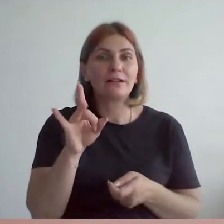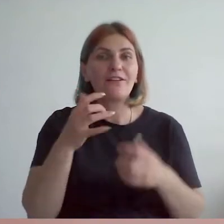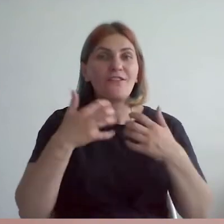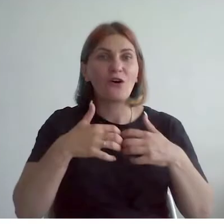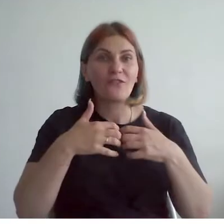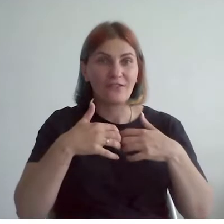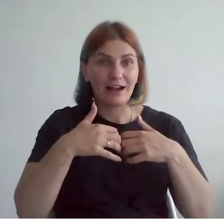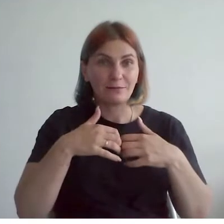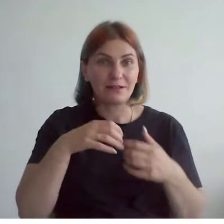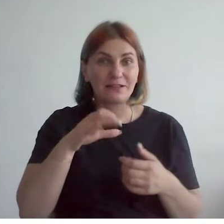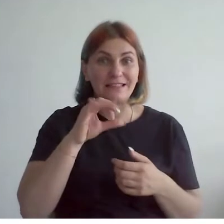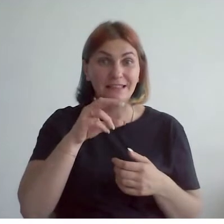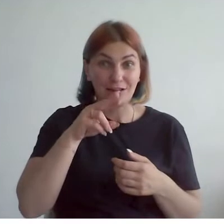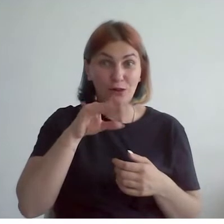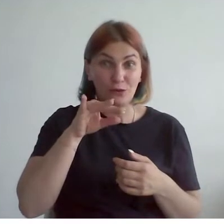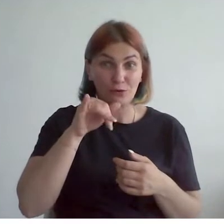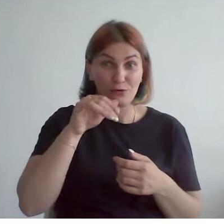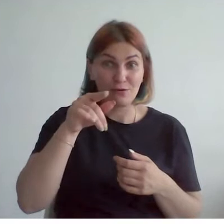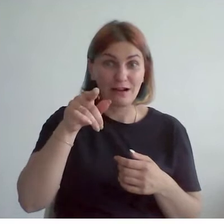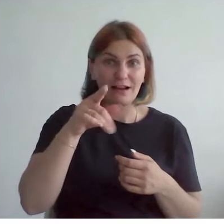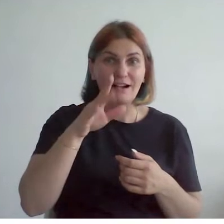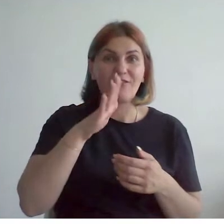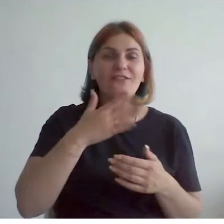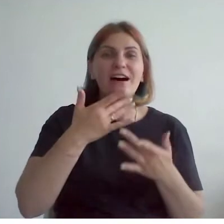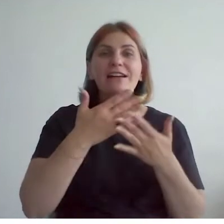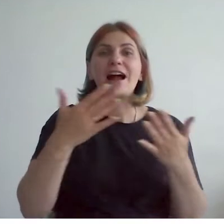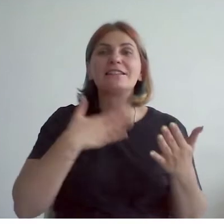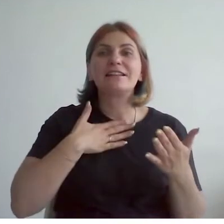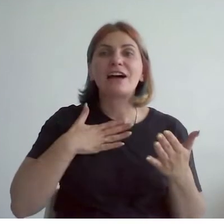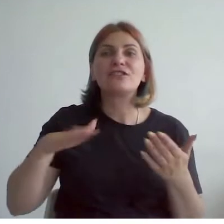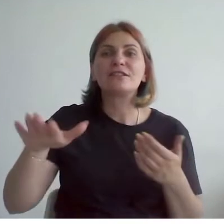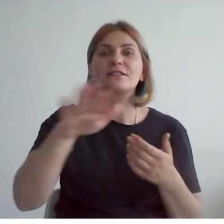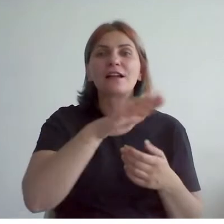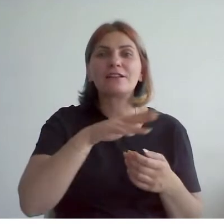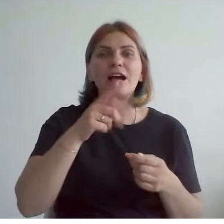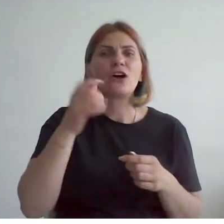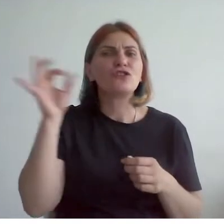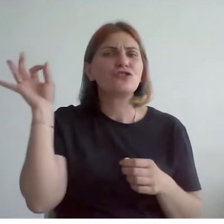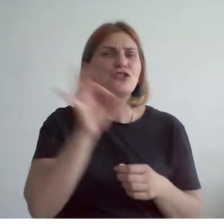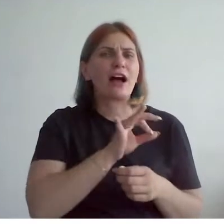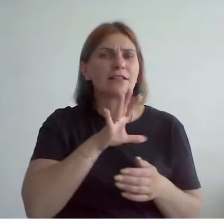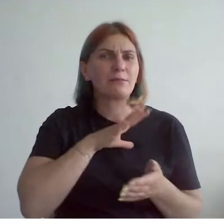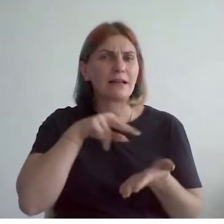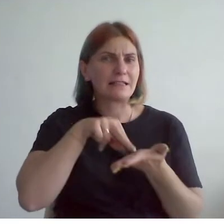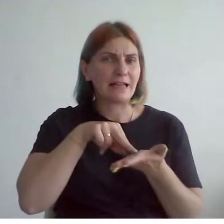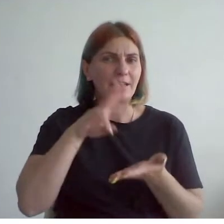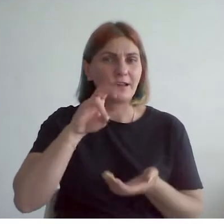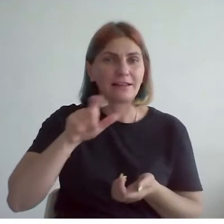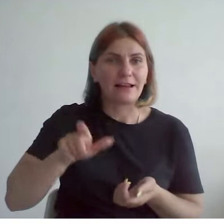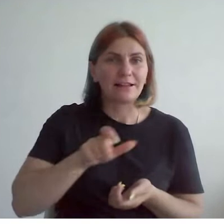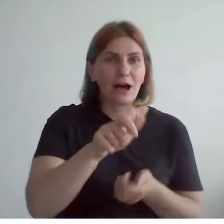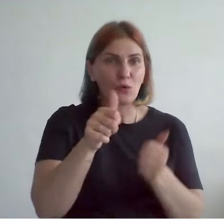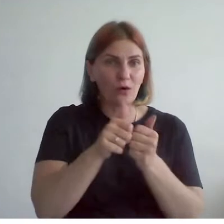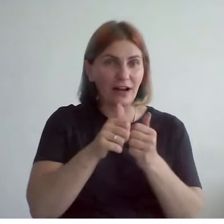СИО в разные уголки нашей страны, которые стояли очень часто на дороге перед фабрикой,